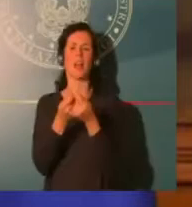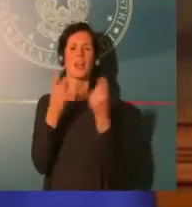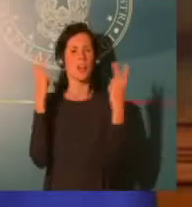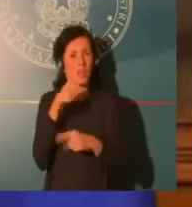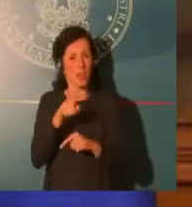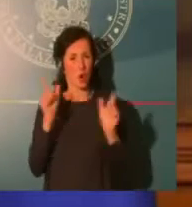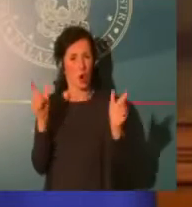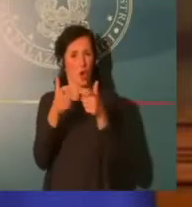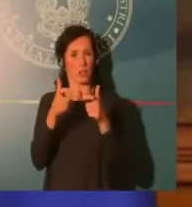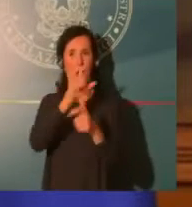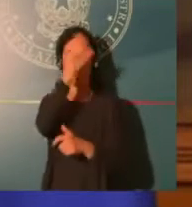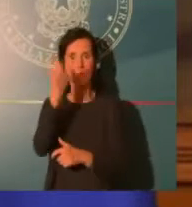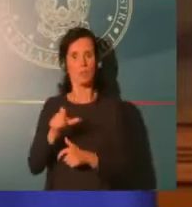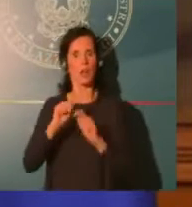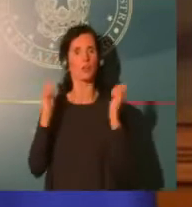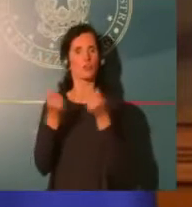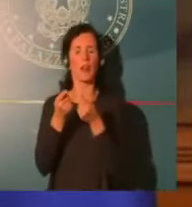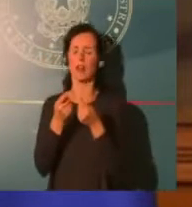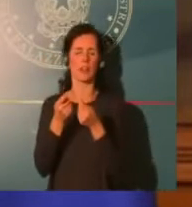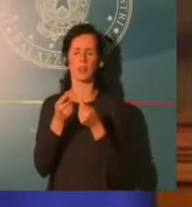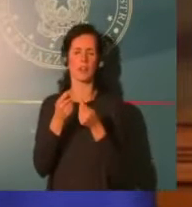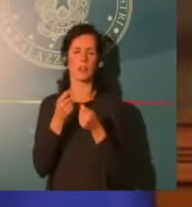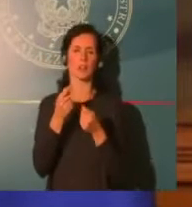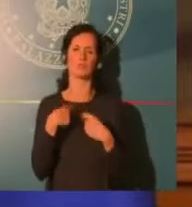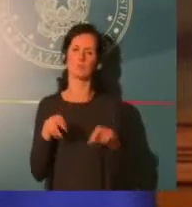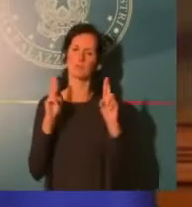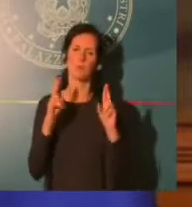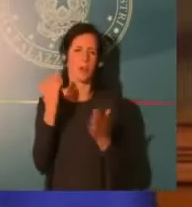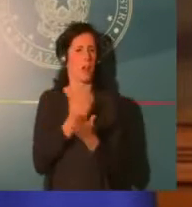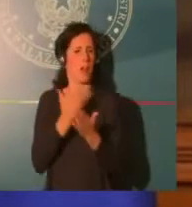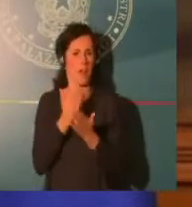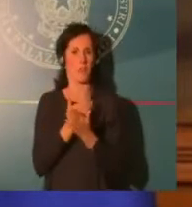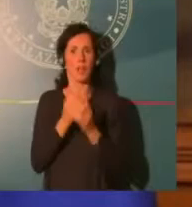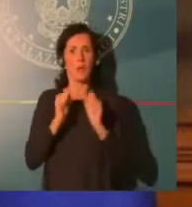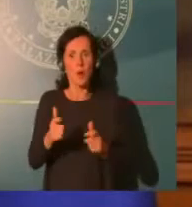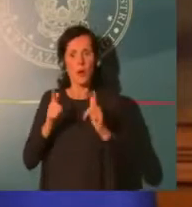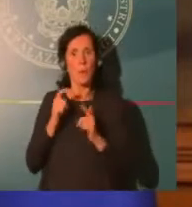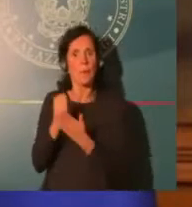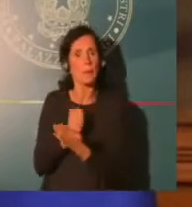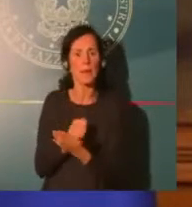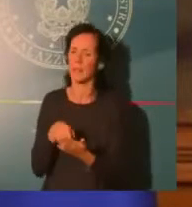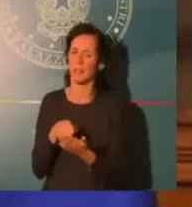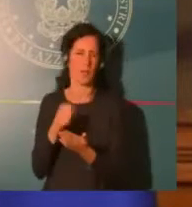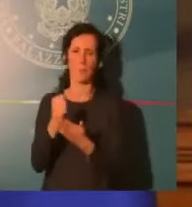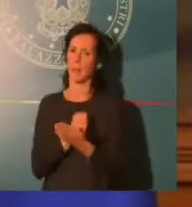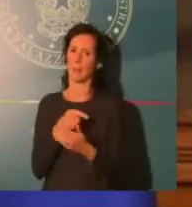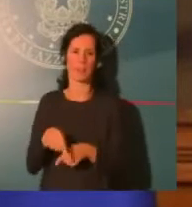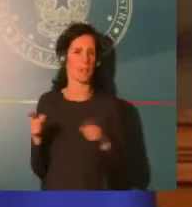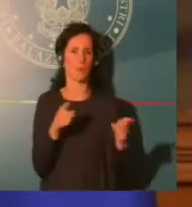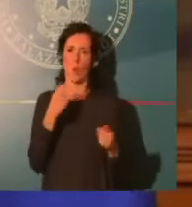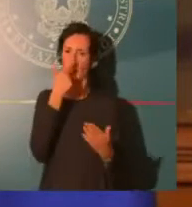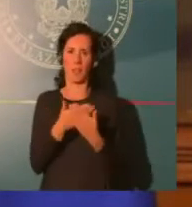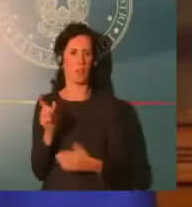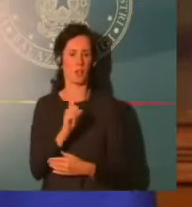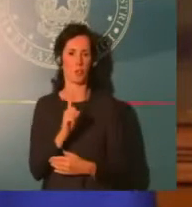misure quindi sono necessarie per proteggere il nostro sistema economico, produttivo, sociale ed evitare che venga